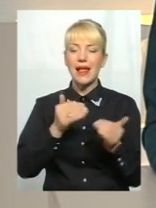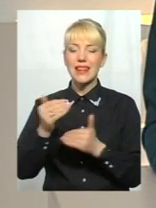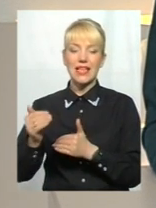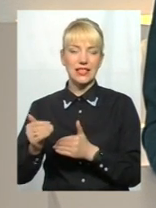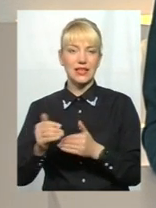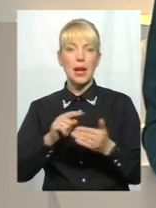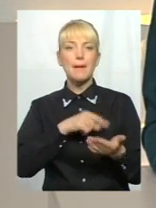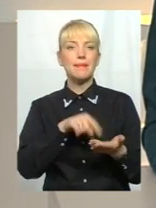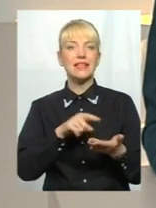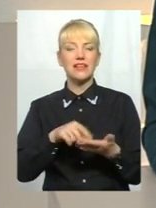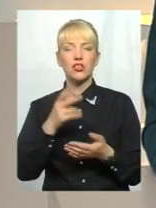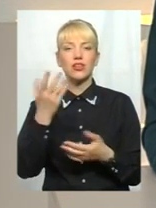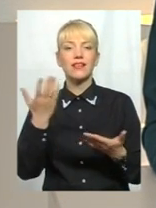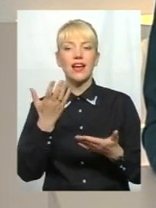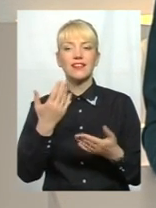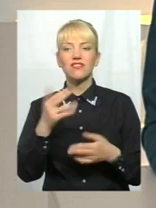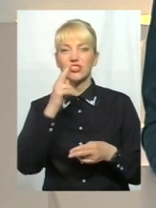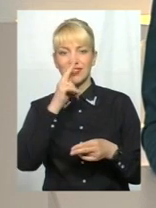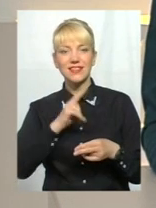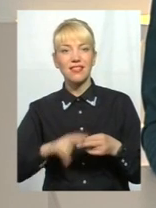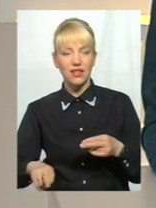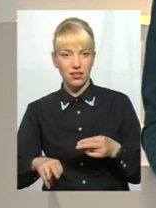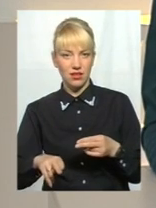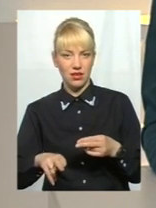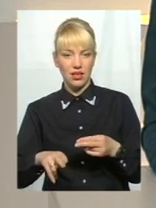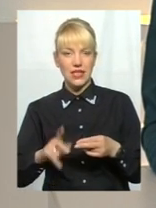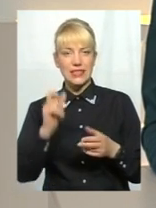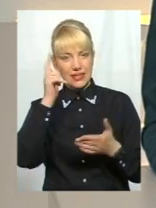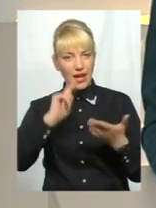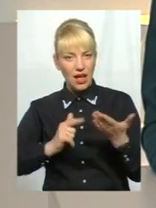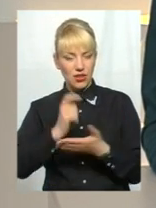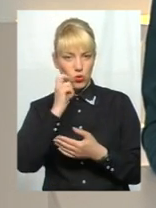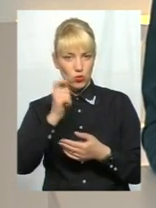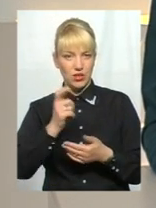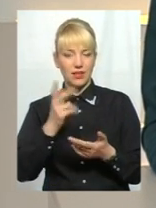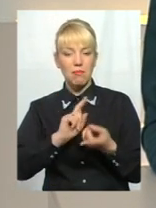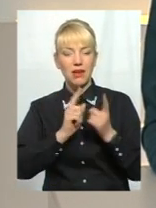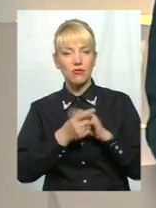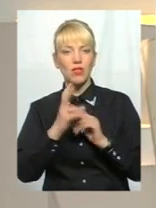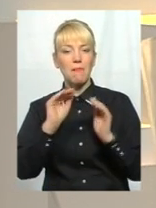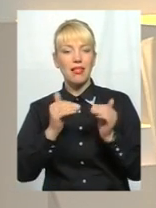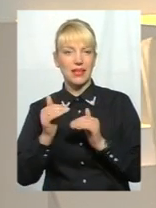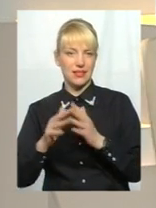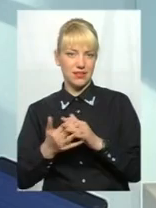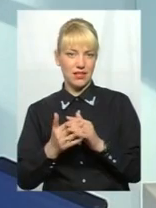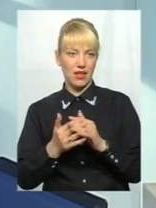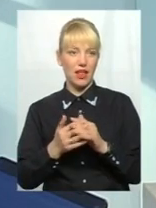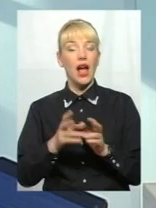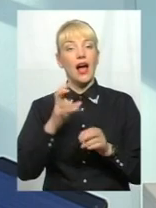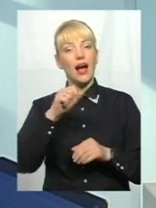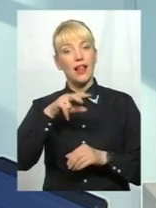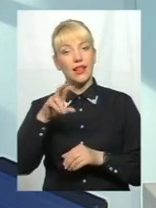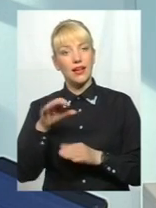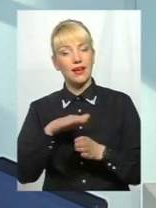України, перетворилися на невеличкі села, а то й вимираючі хутори. Але реалізація. Ну, тільки що